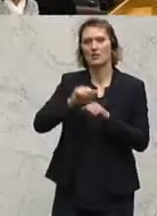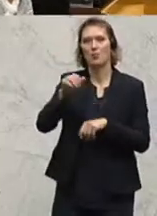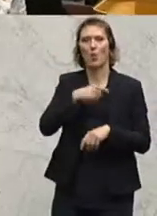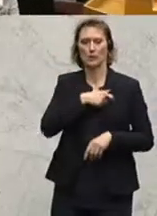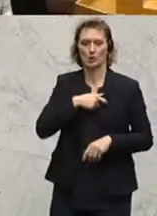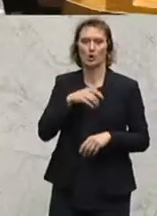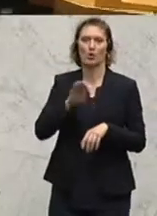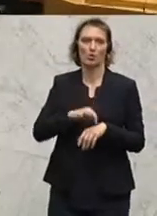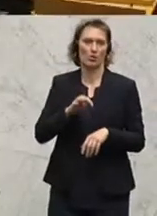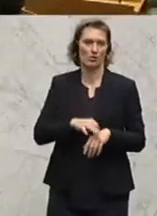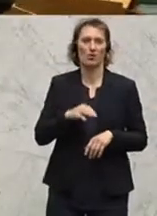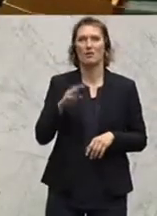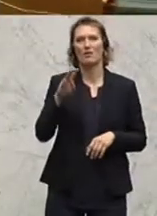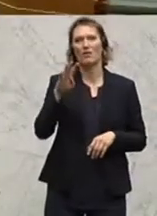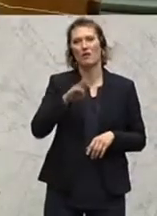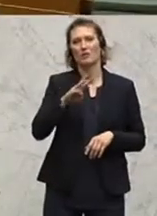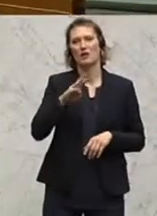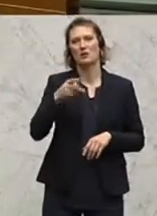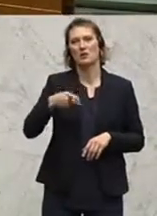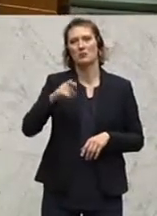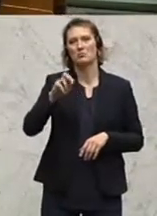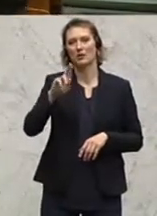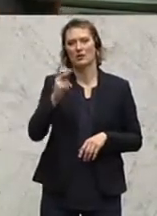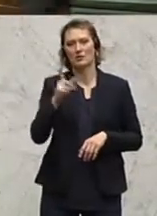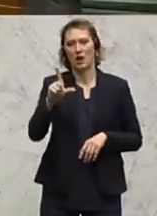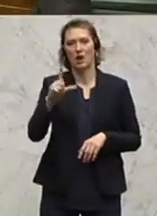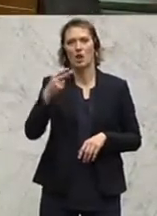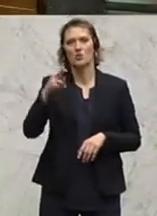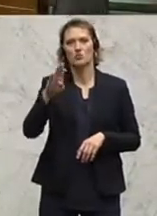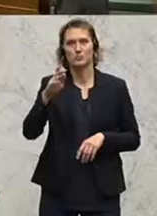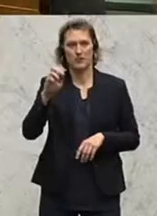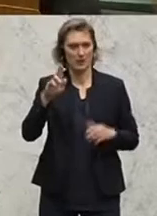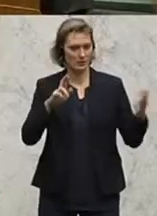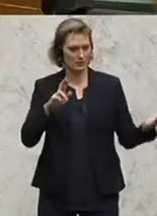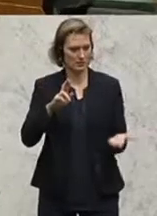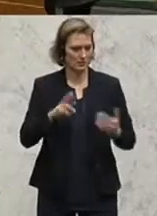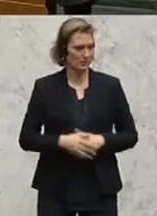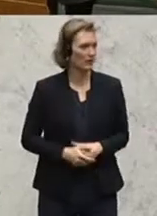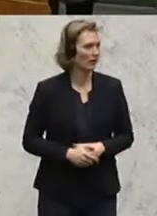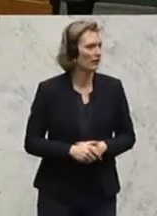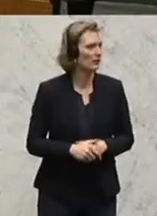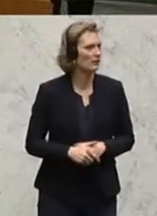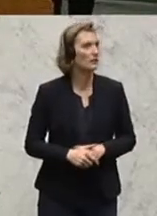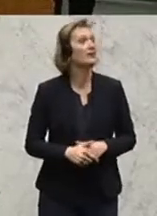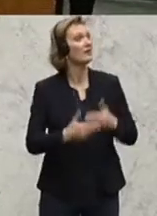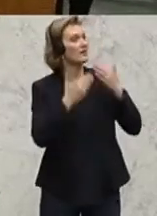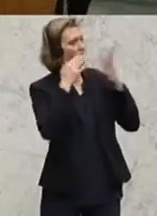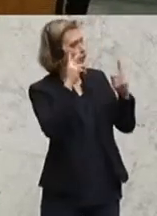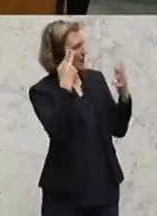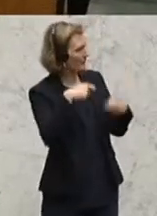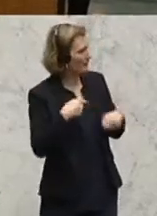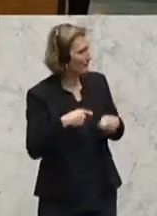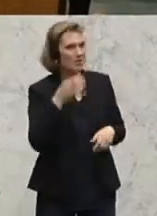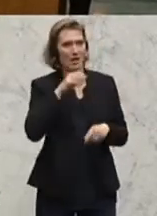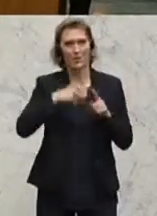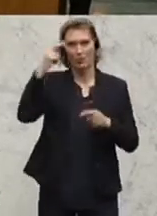Nun der Sprecher für Landwirtschaft und Lebensmittelsicherheit der Grünen, Wolfgang Birglober. Danke Herr Präsident,